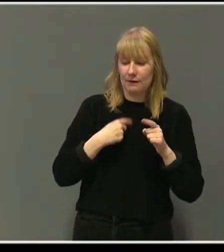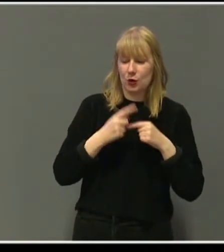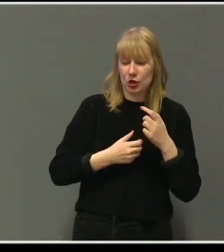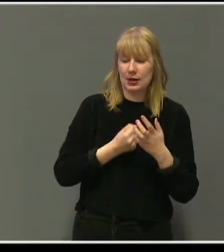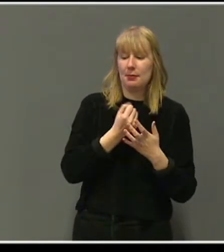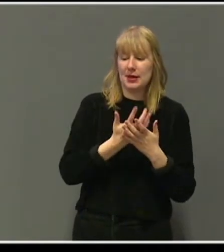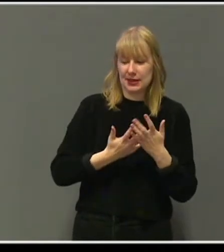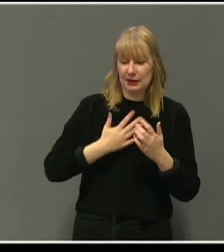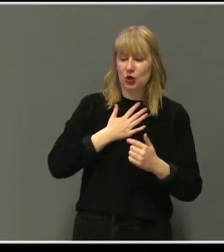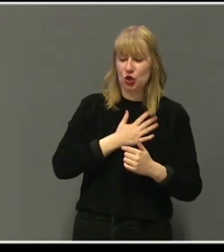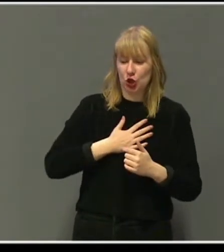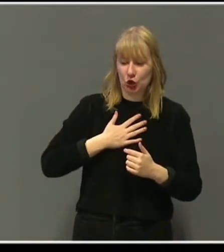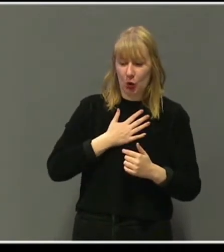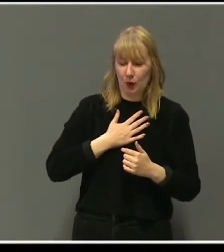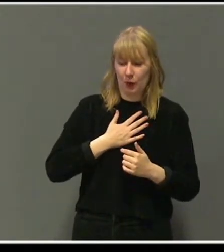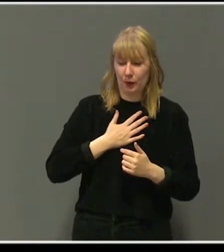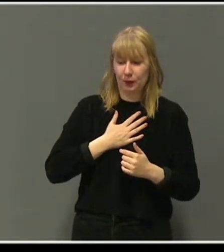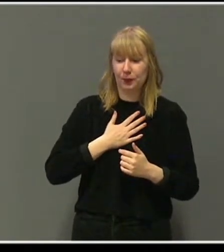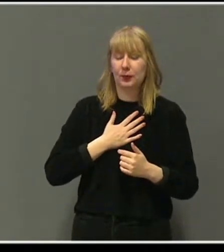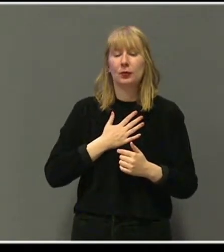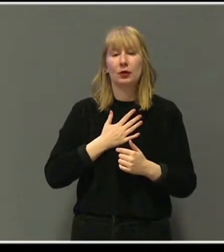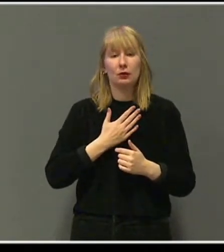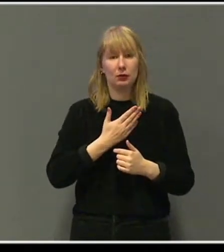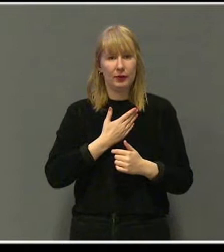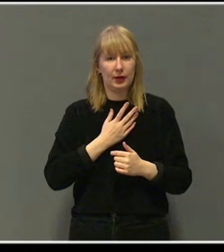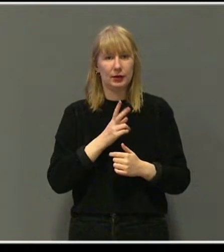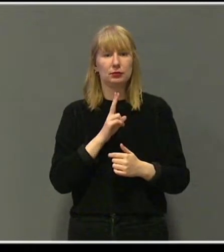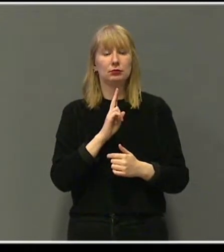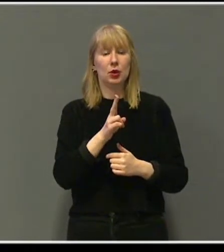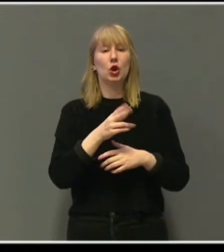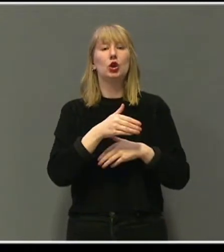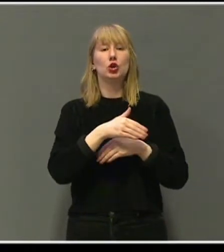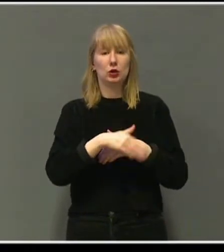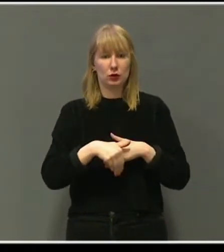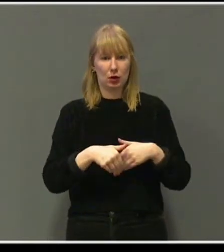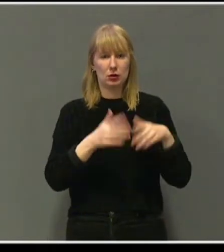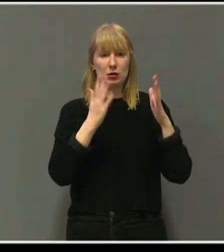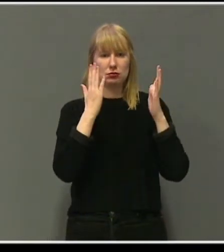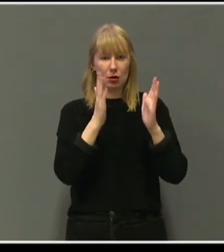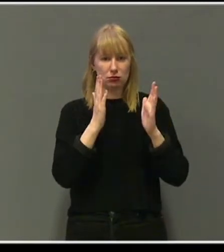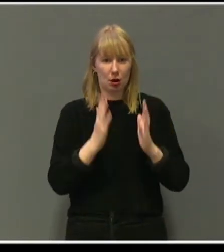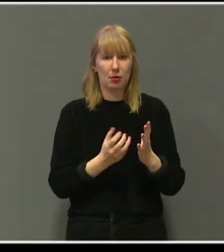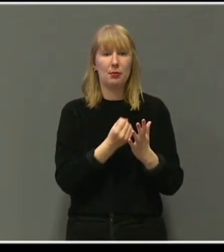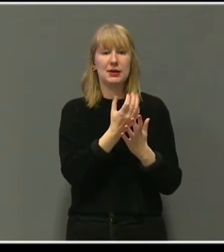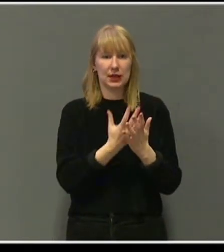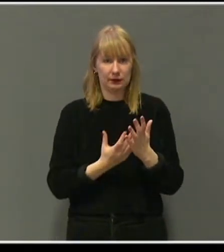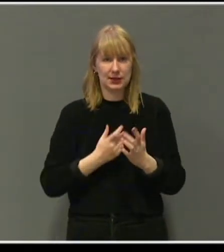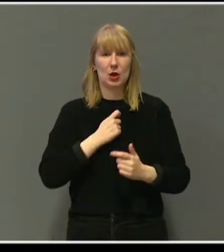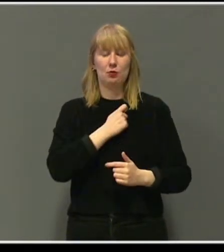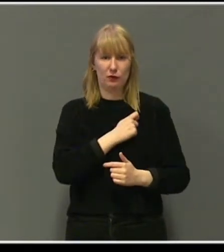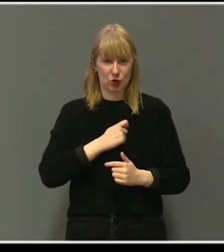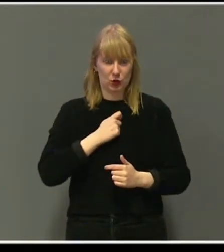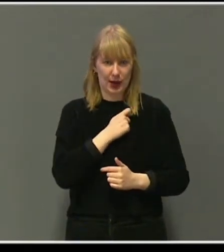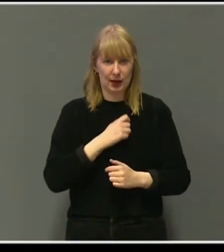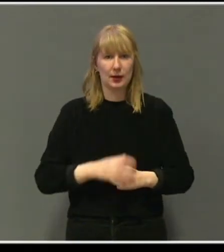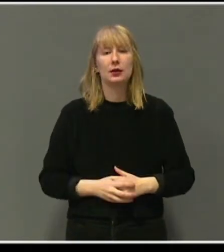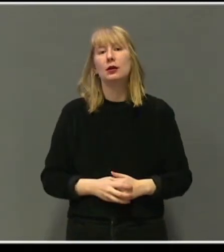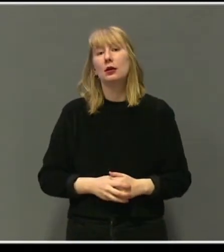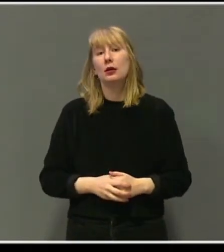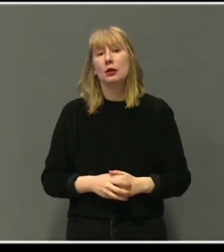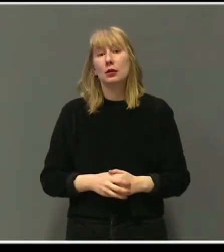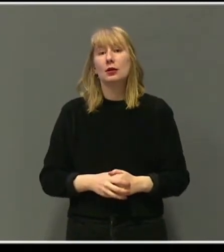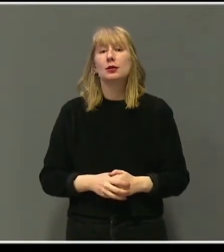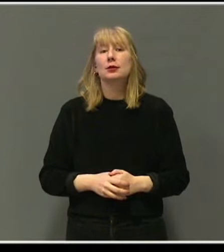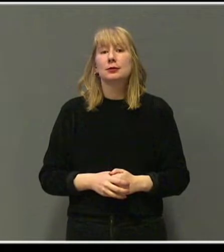Forklaringen var klinisk. Den var nøytral. Den var profesjonell. Den var